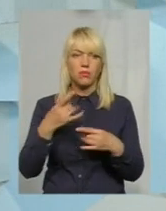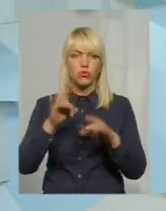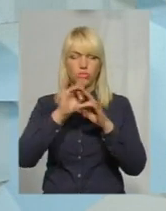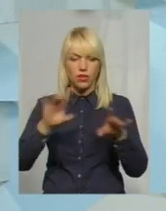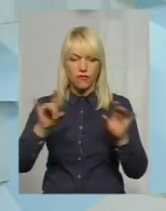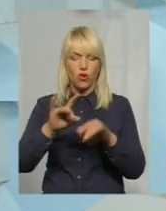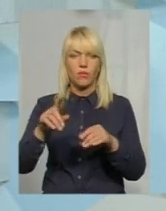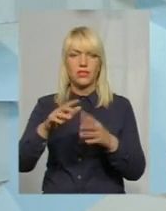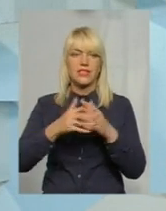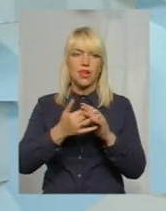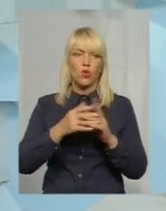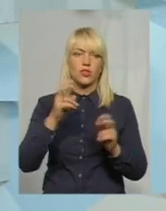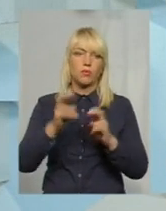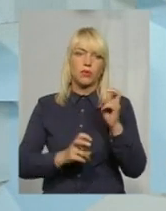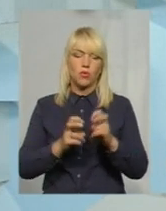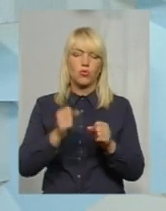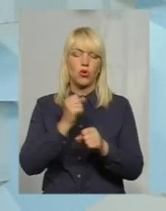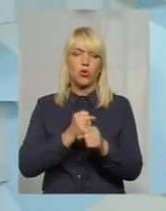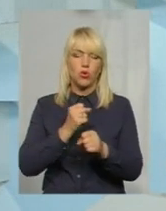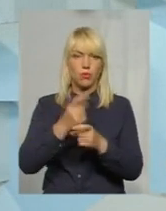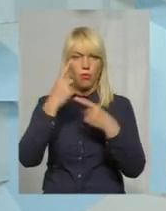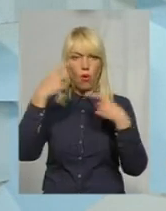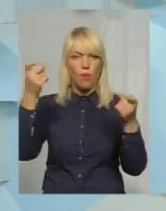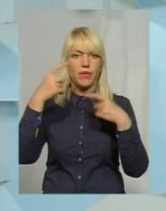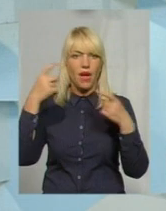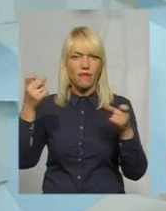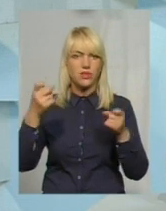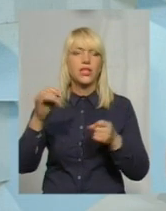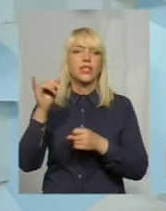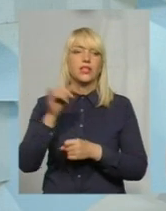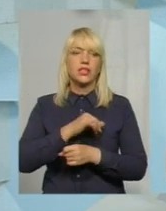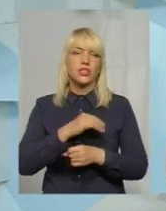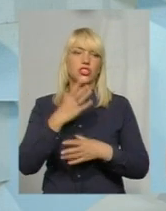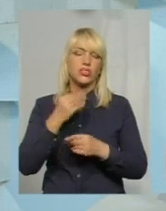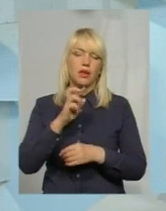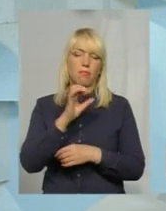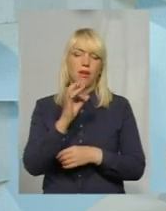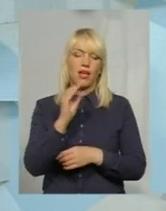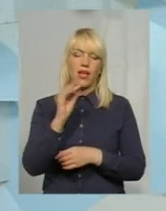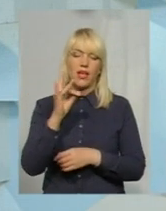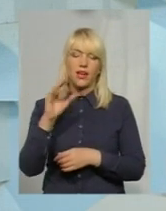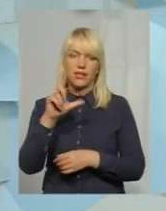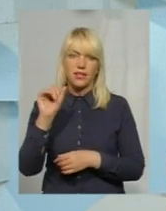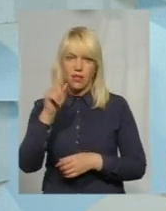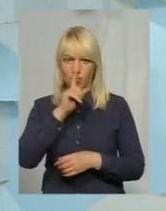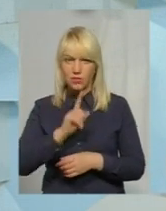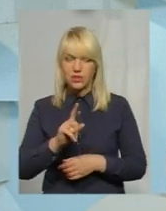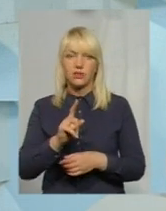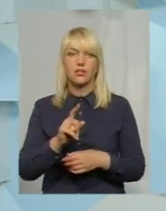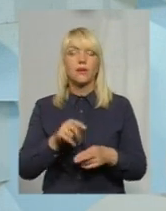сільгосппідприємств, робимо об'яви. Ще в березні місяці, в кінці березні місяця